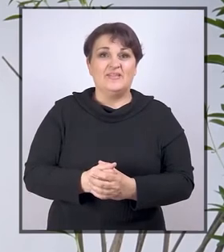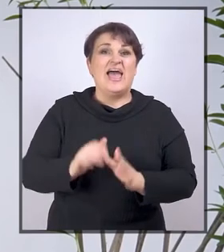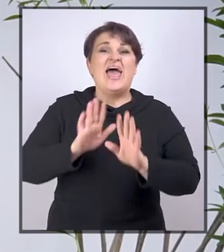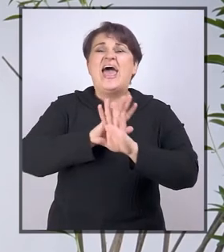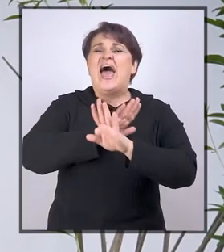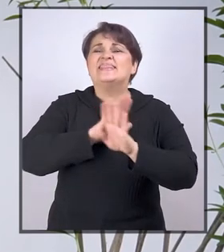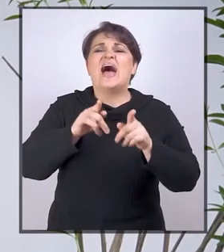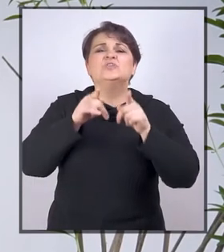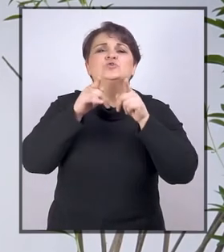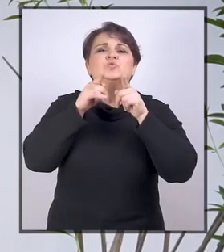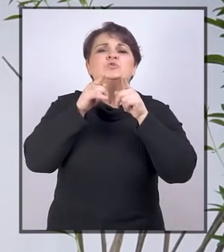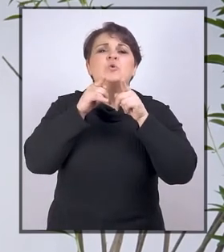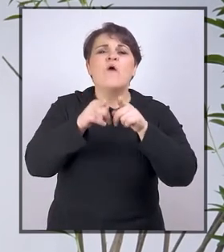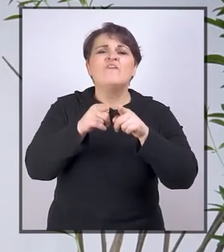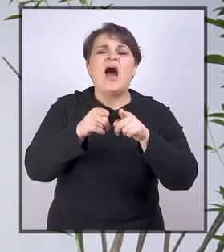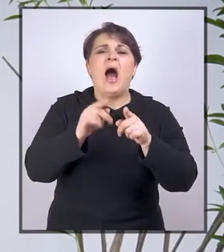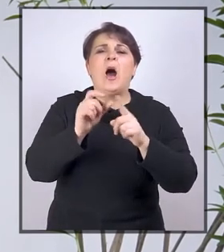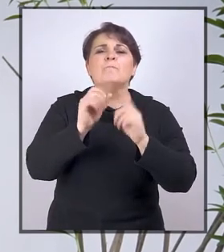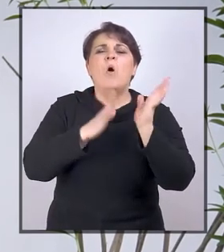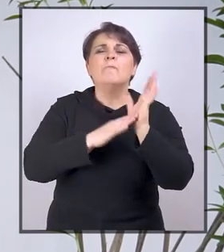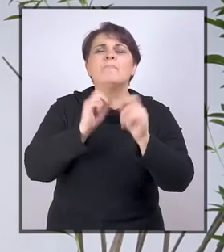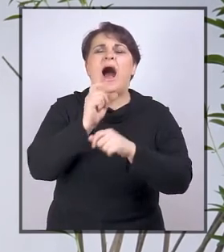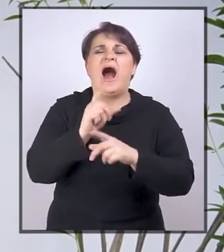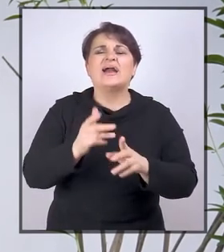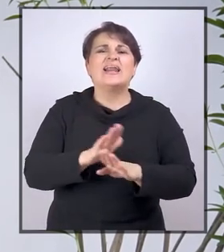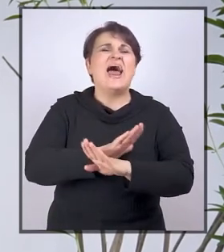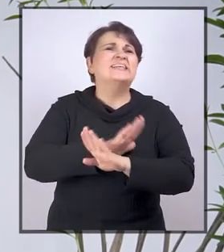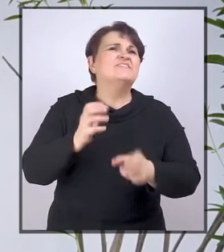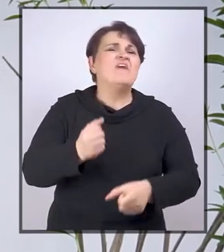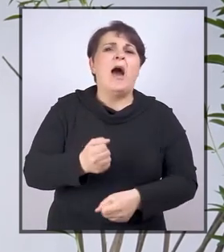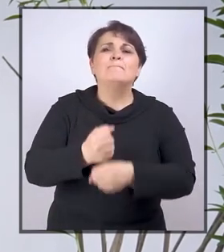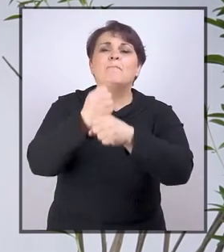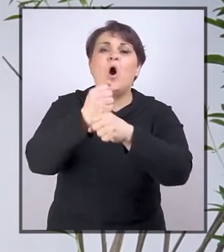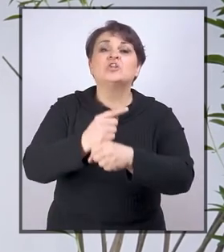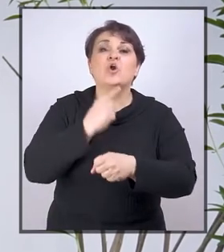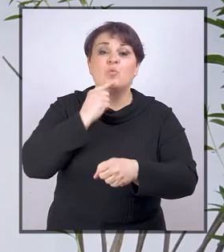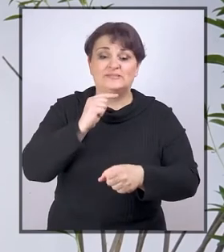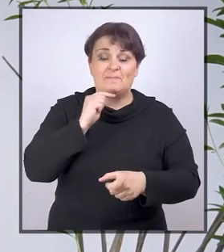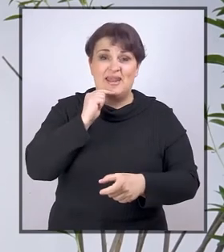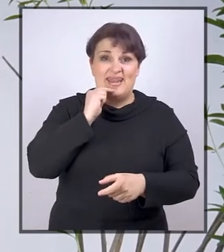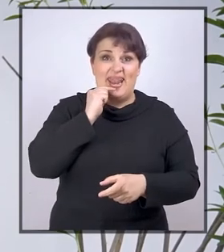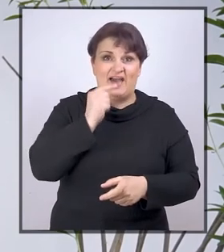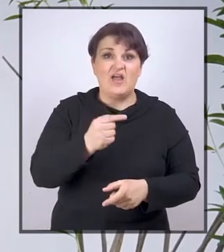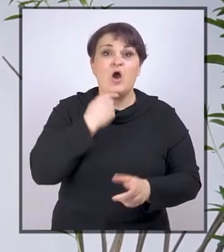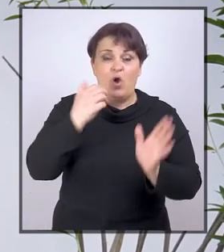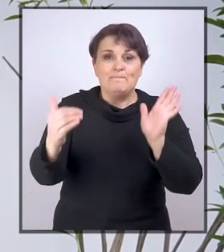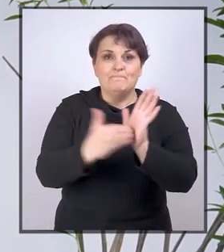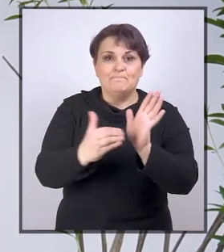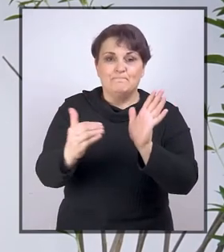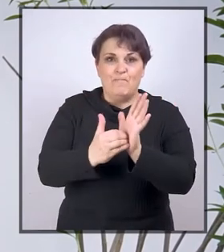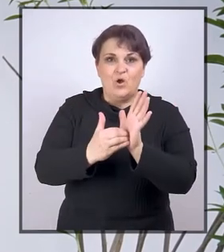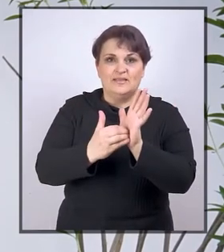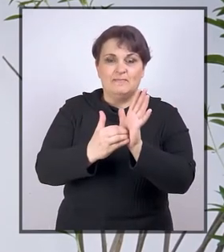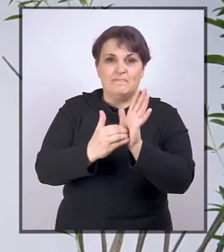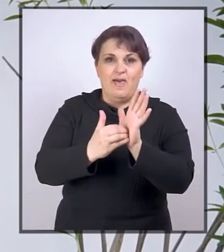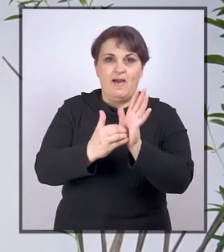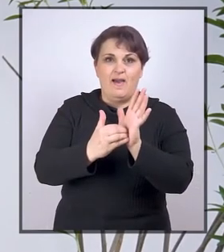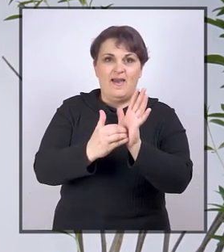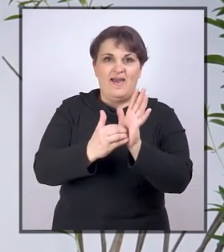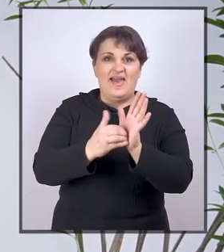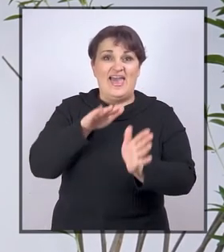su sva ova pomagala, sva podrška koju sam navela koja je potrebna,